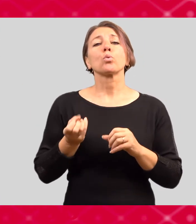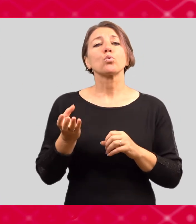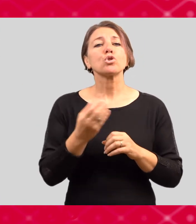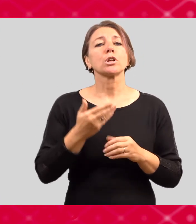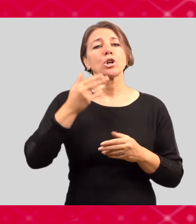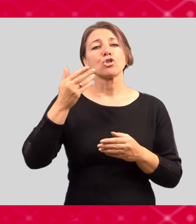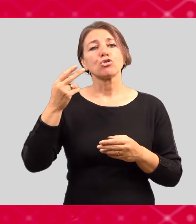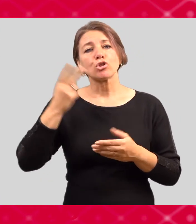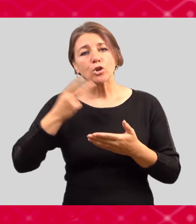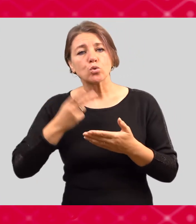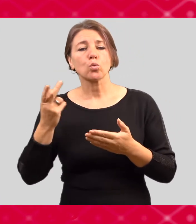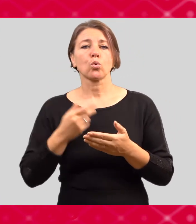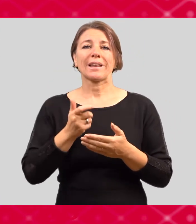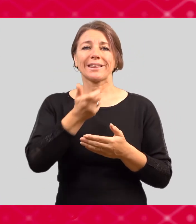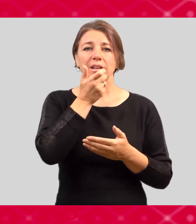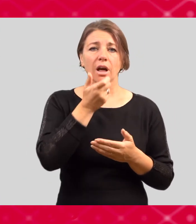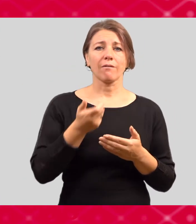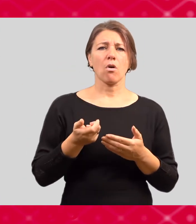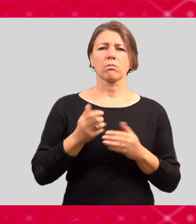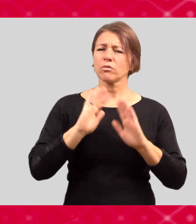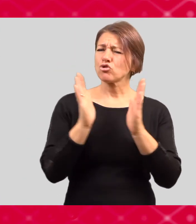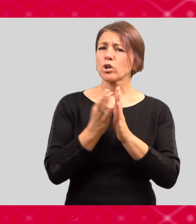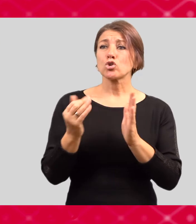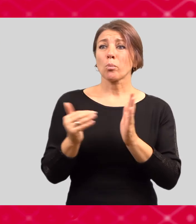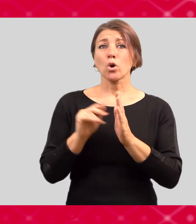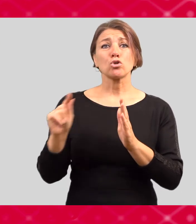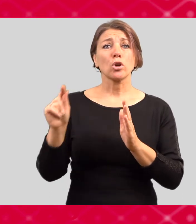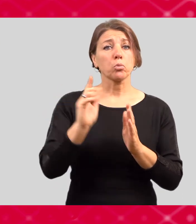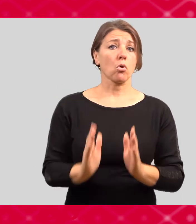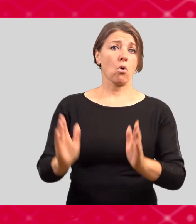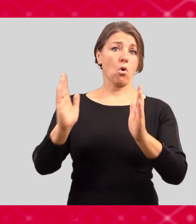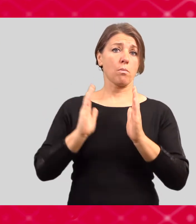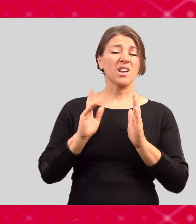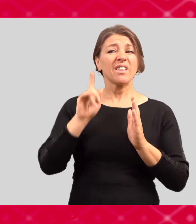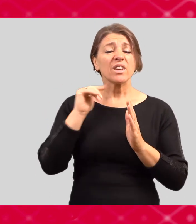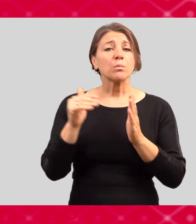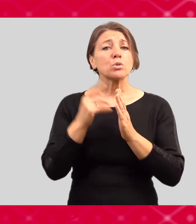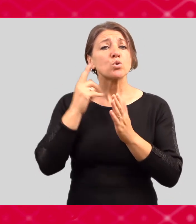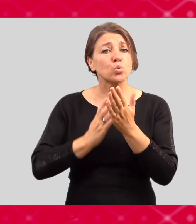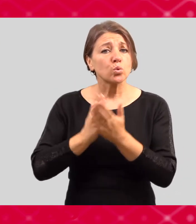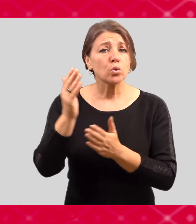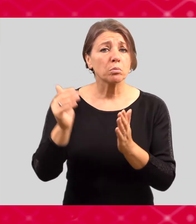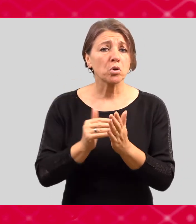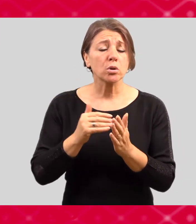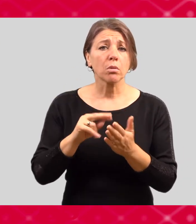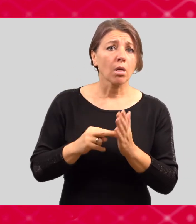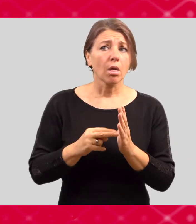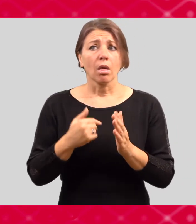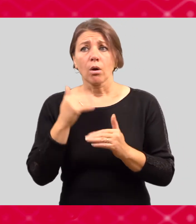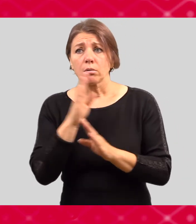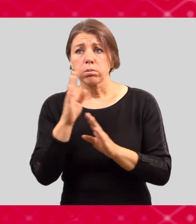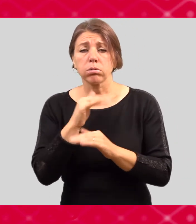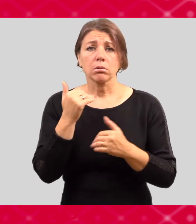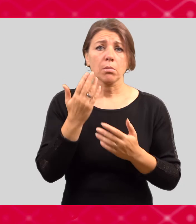čtečku, diktafon, případně nějaké jiné prostředky, které potřebujete k vašemu studiu. Neváhejte se na nás